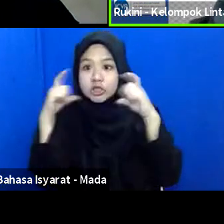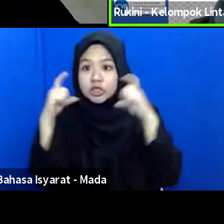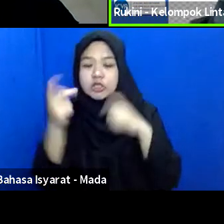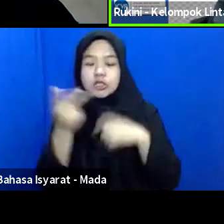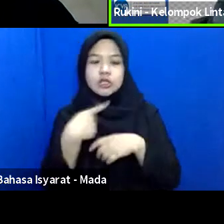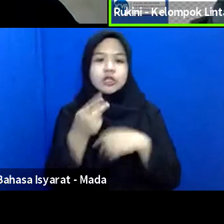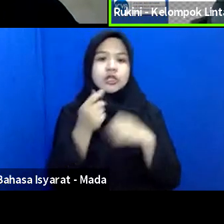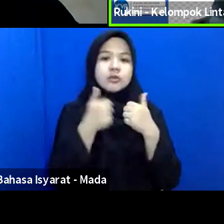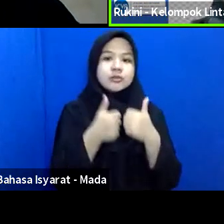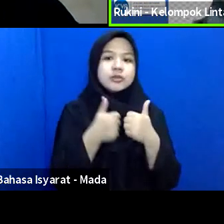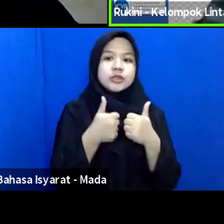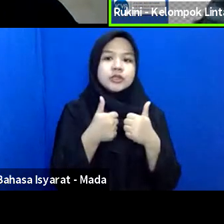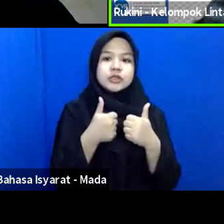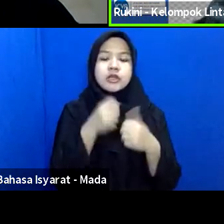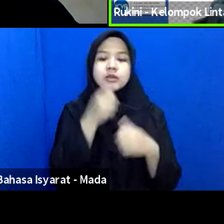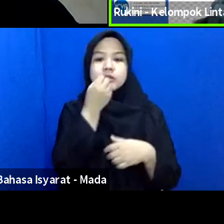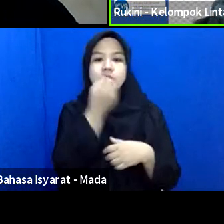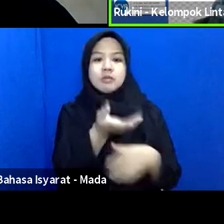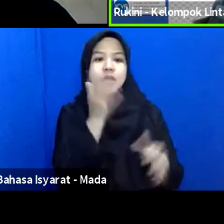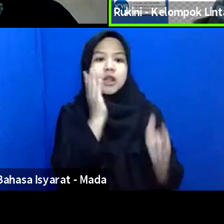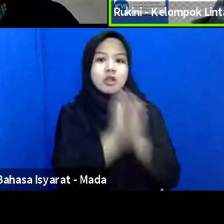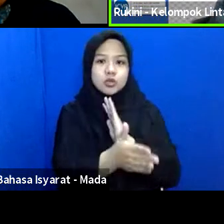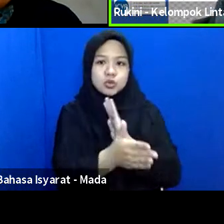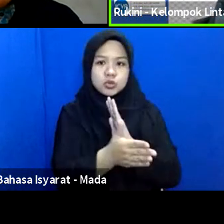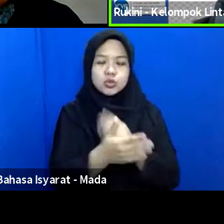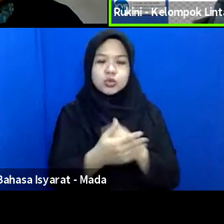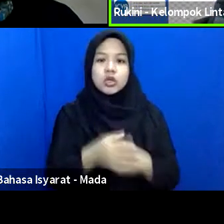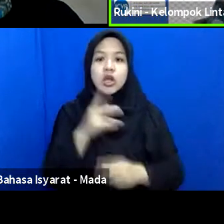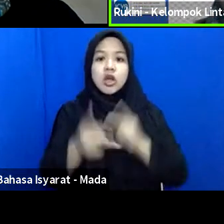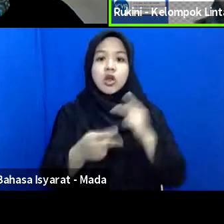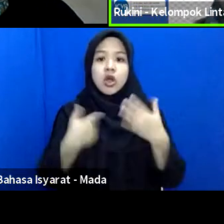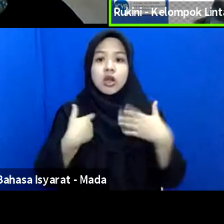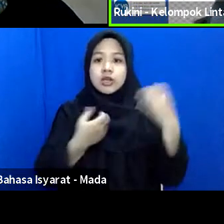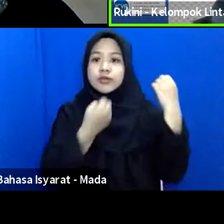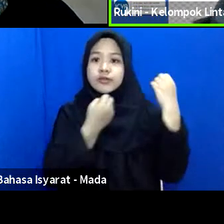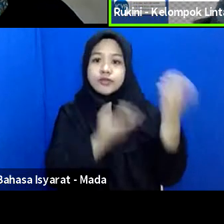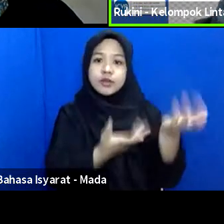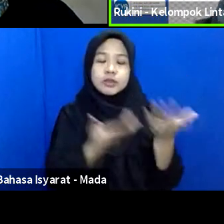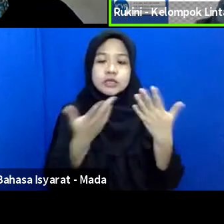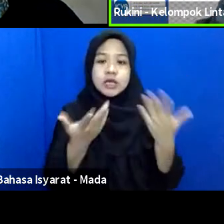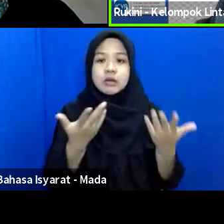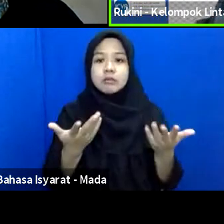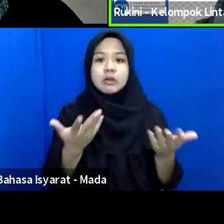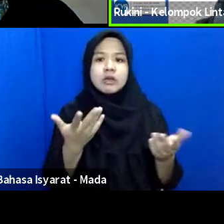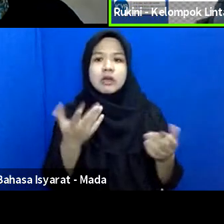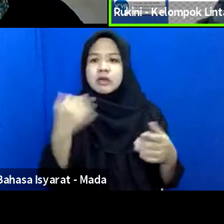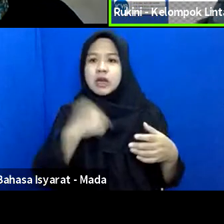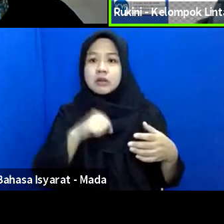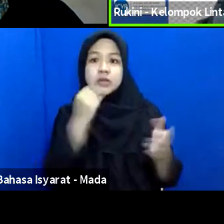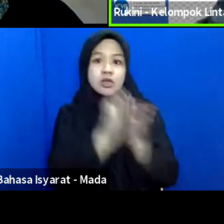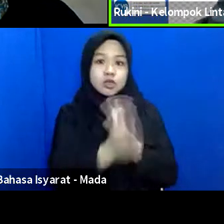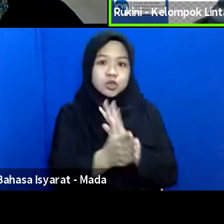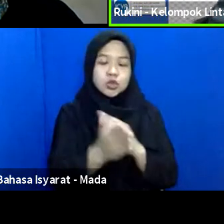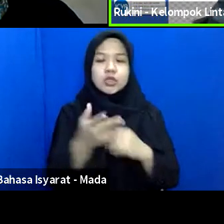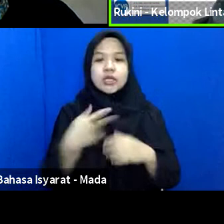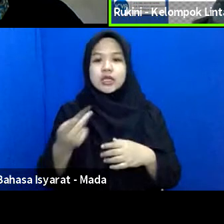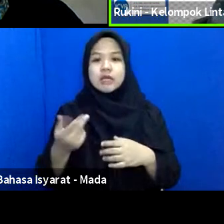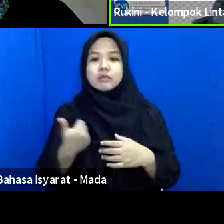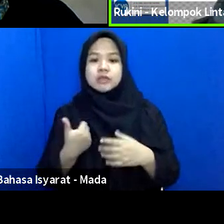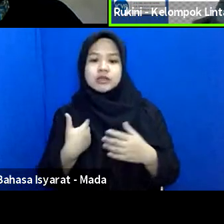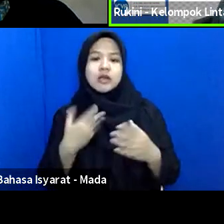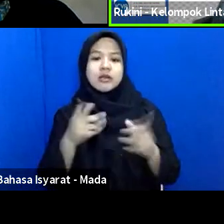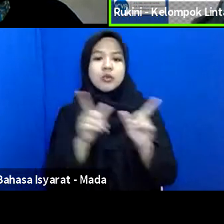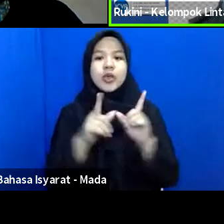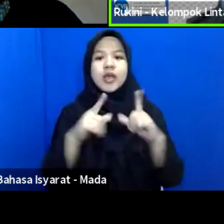juga bisa menyampaikan secara langsung kalau ada informasi apa yang sekiranya tidak bisa langsung kita bisa melalui